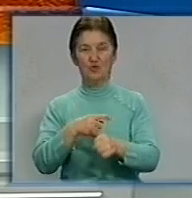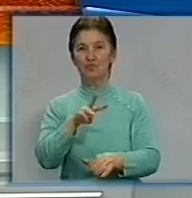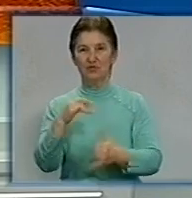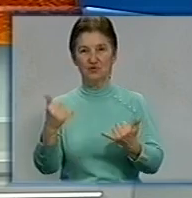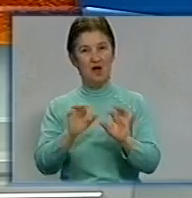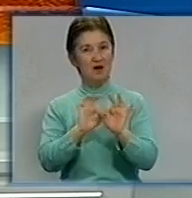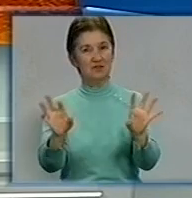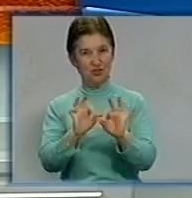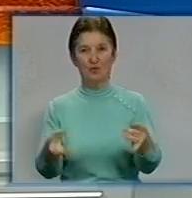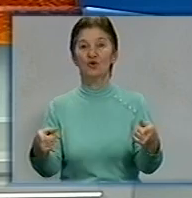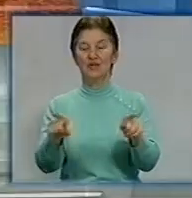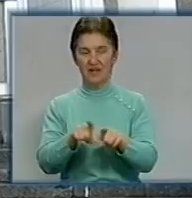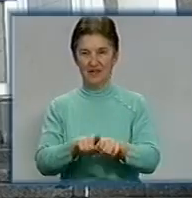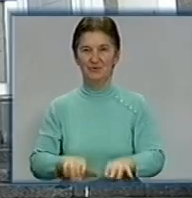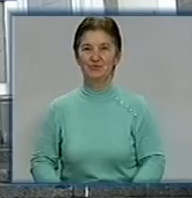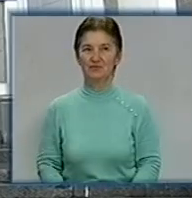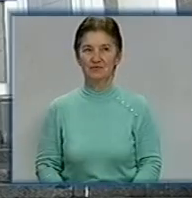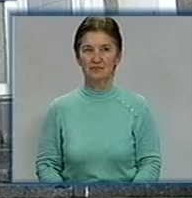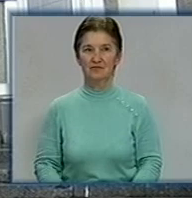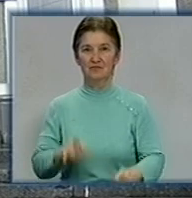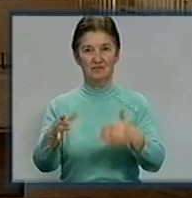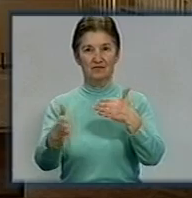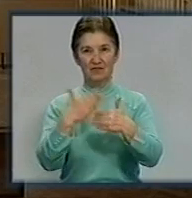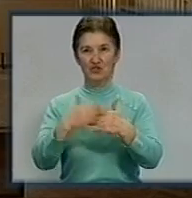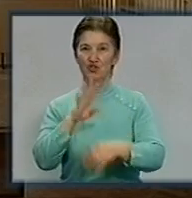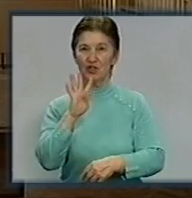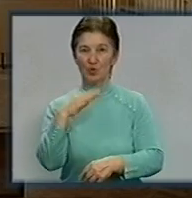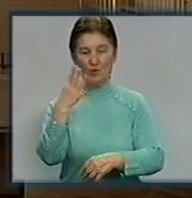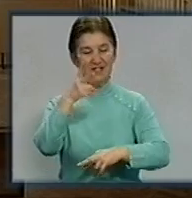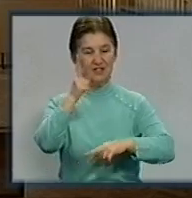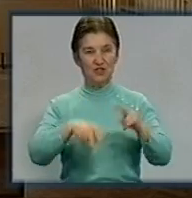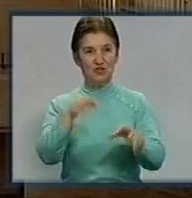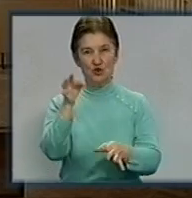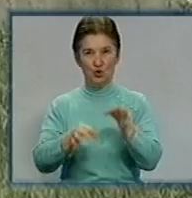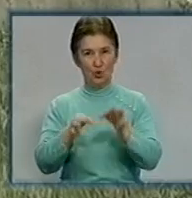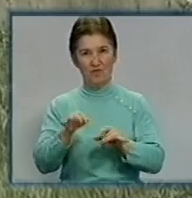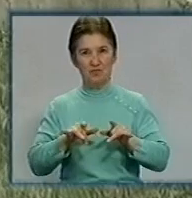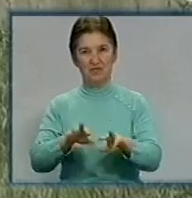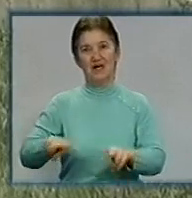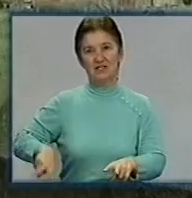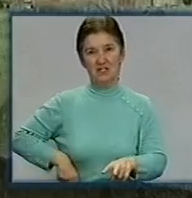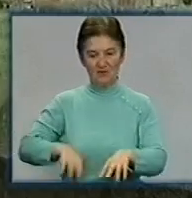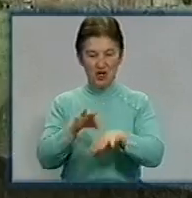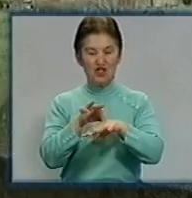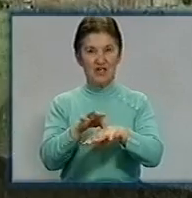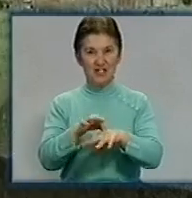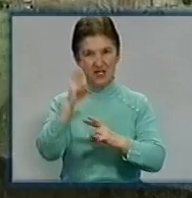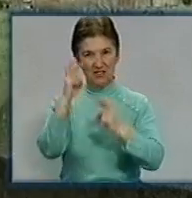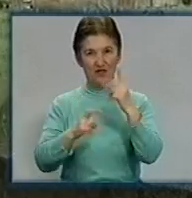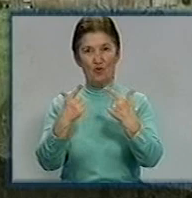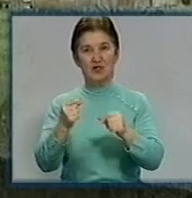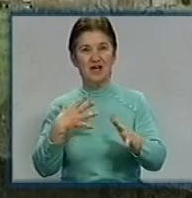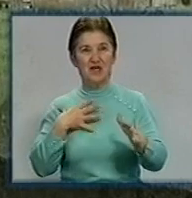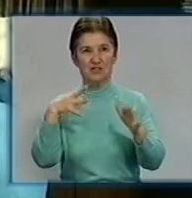розкажемо про таке. Вирок 4 роки. Закінчився судовий процес над директором шкірзаводу, де загинуло троє